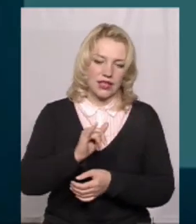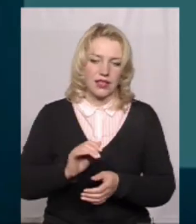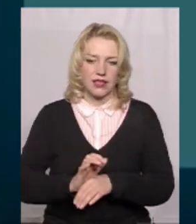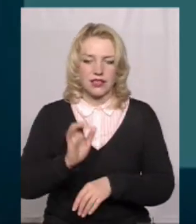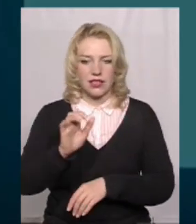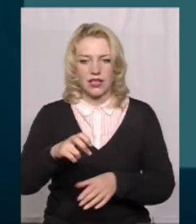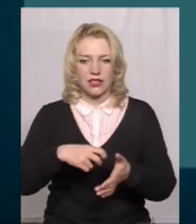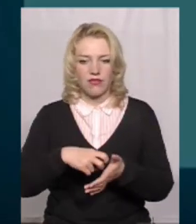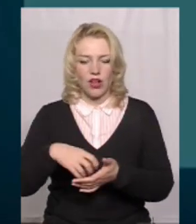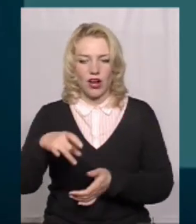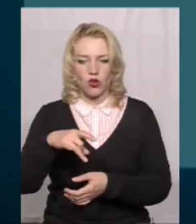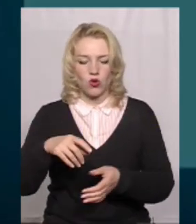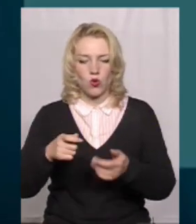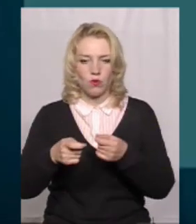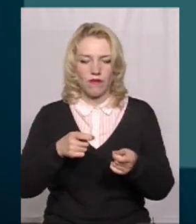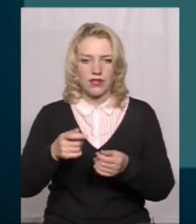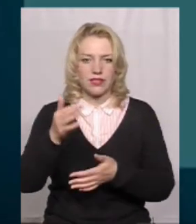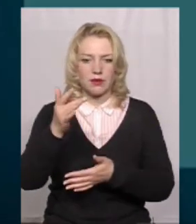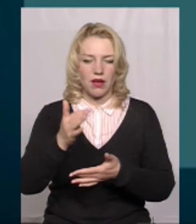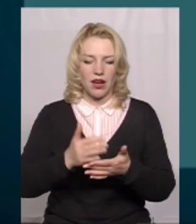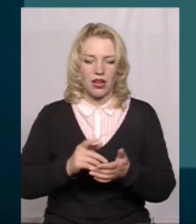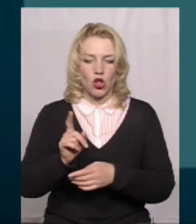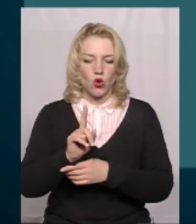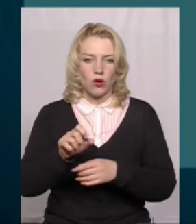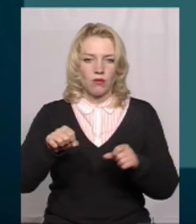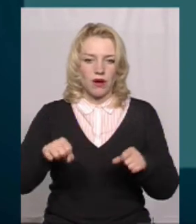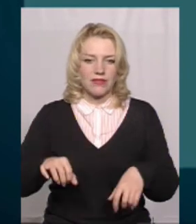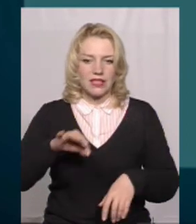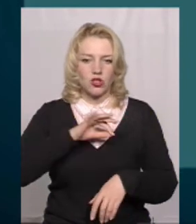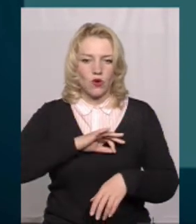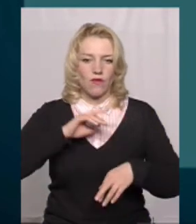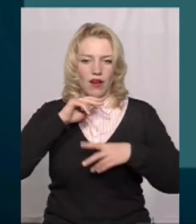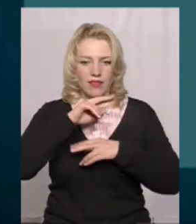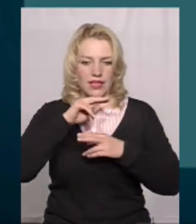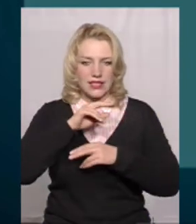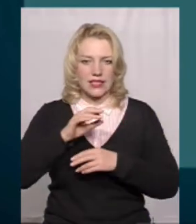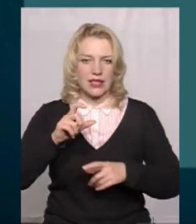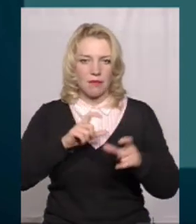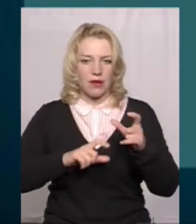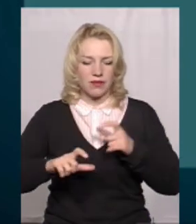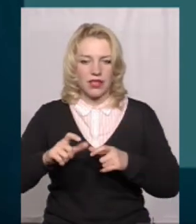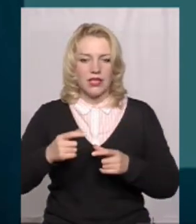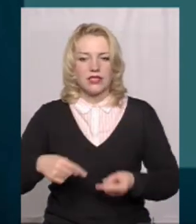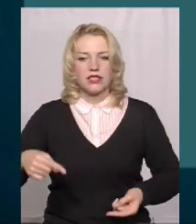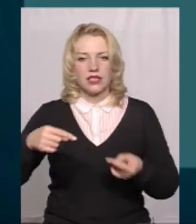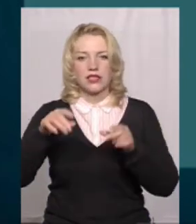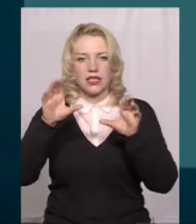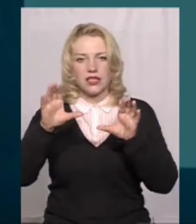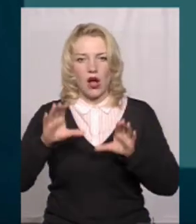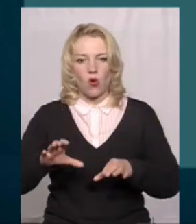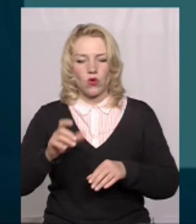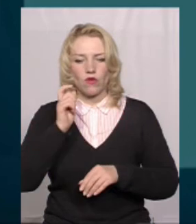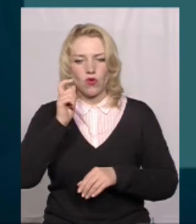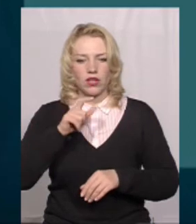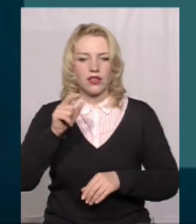районній управління з переліком норм і правил застосування пестицидів і агрохімікатів згідно законів України про бджільництво,